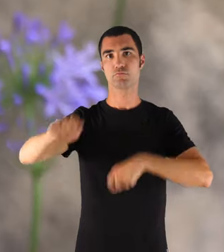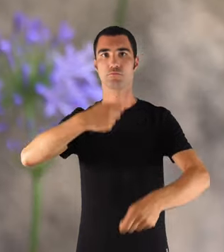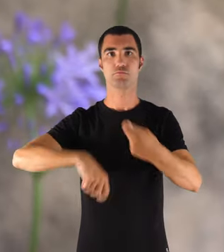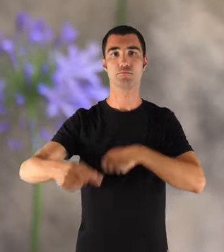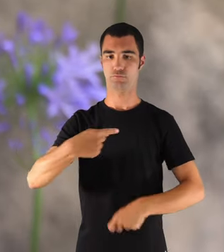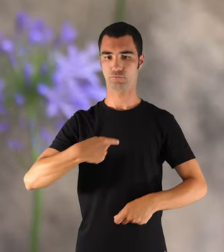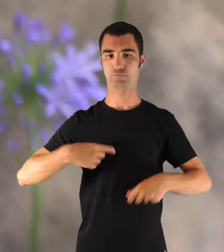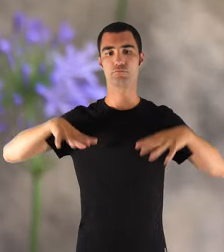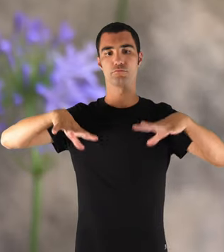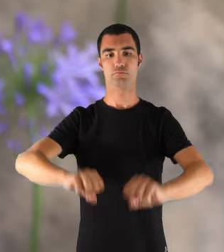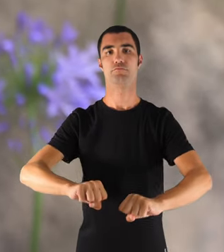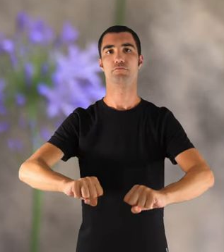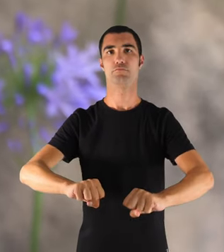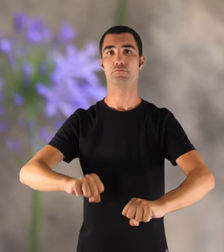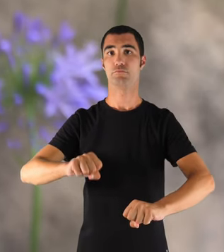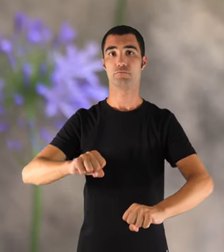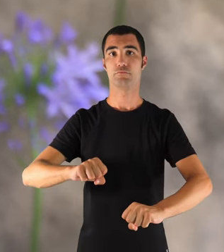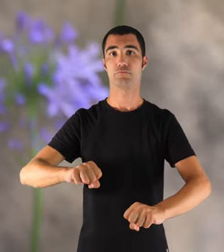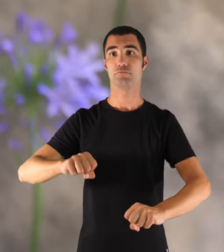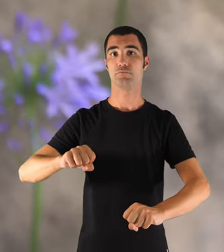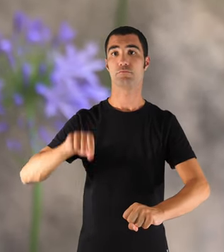agafar jo quan ella se va casar.